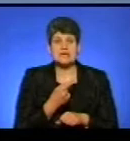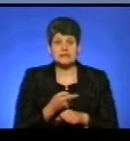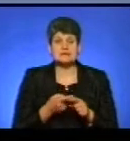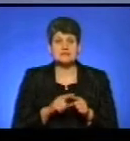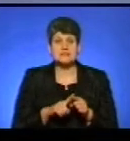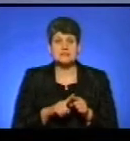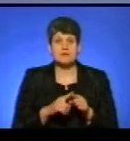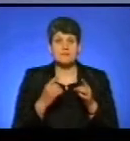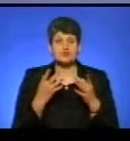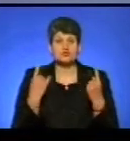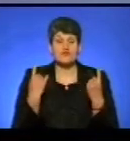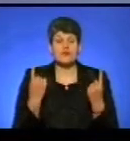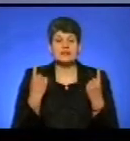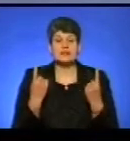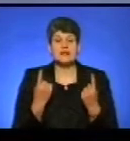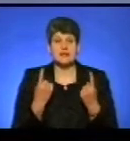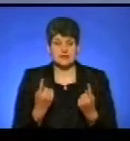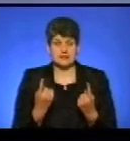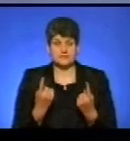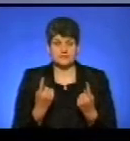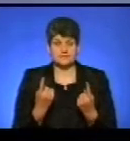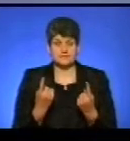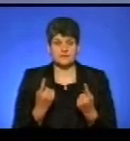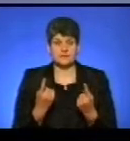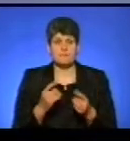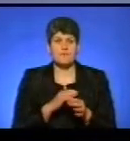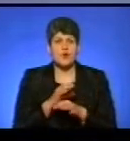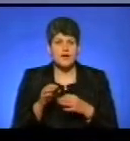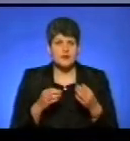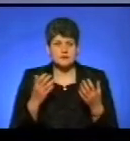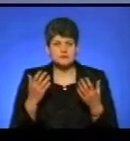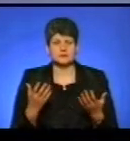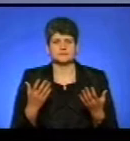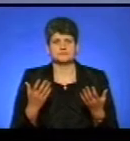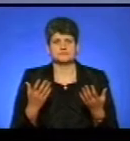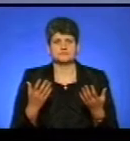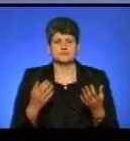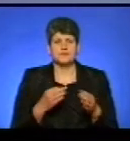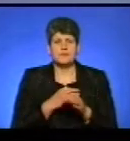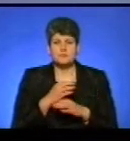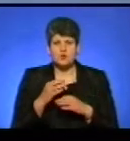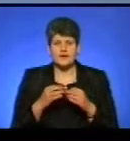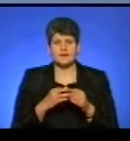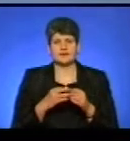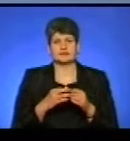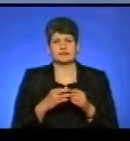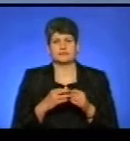просто дуже великі відповідні інфраструктурні проекти і проекти в